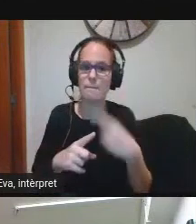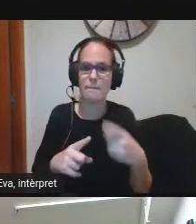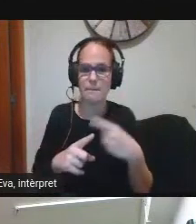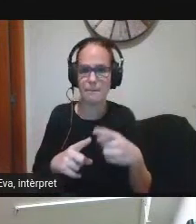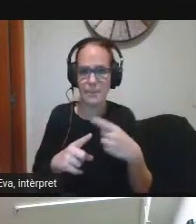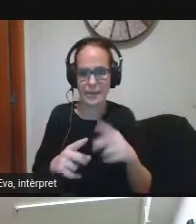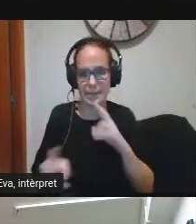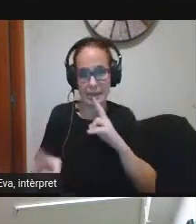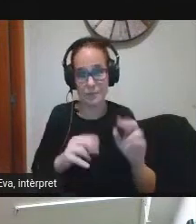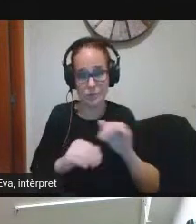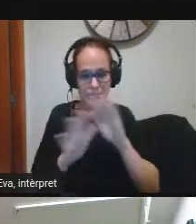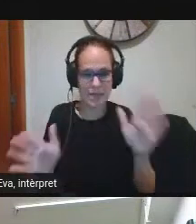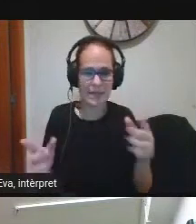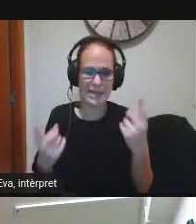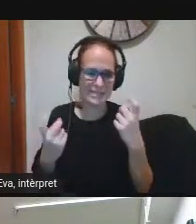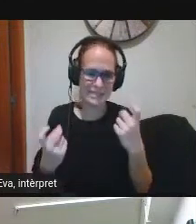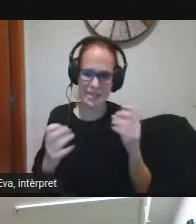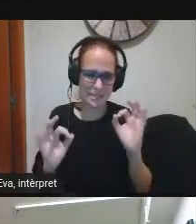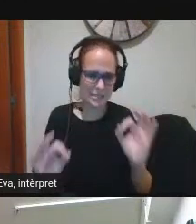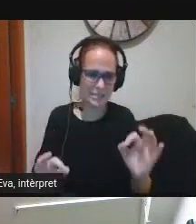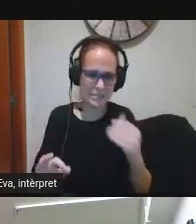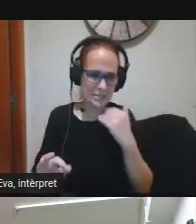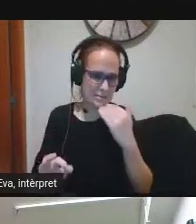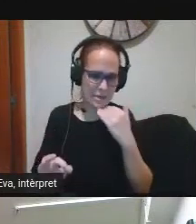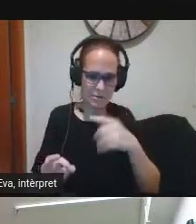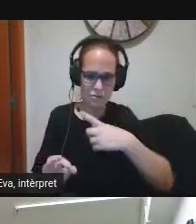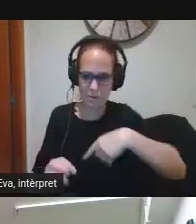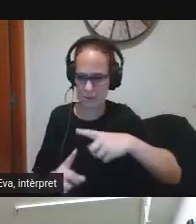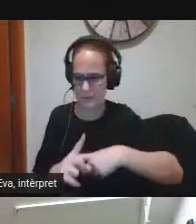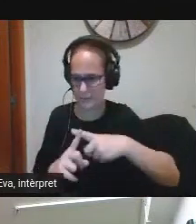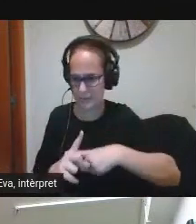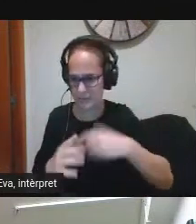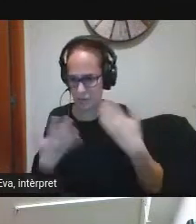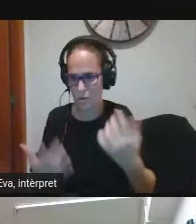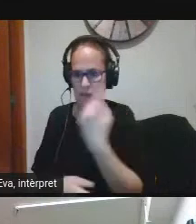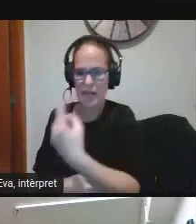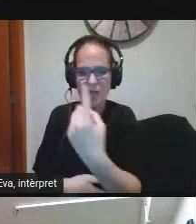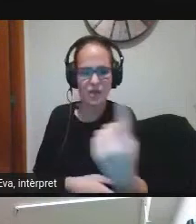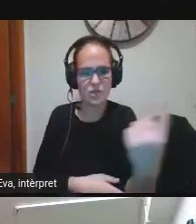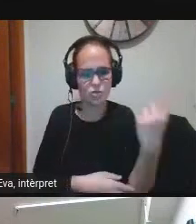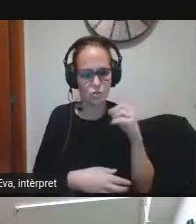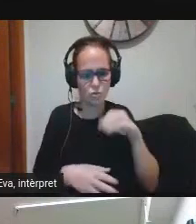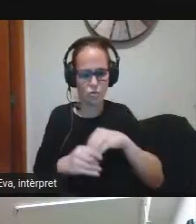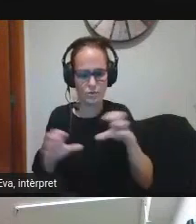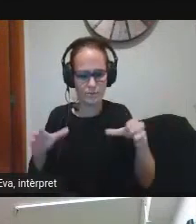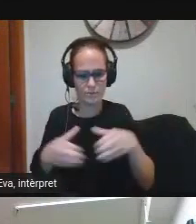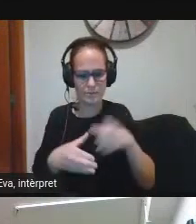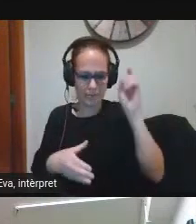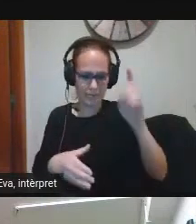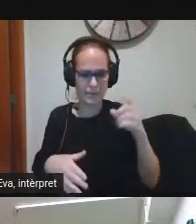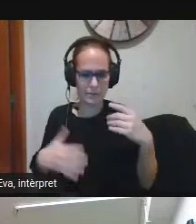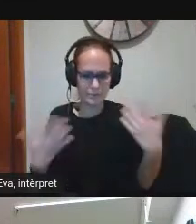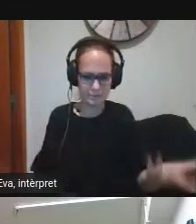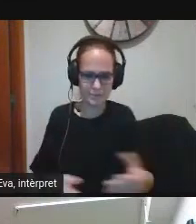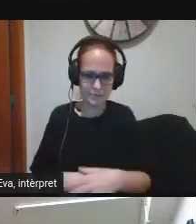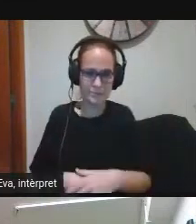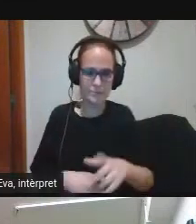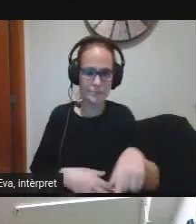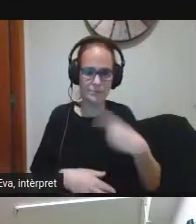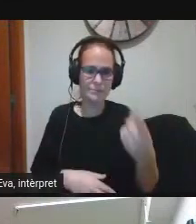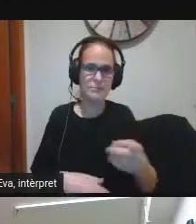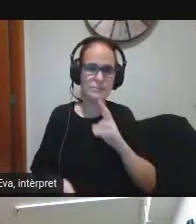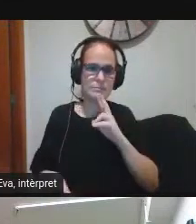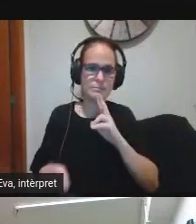dins de la resposta era necessari saber en quin punt ens trobàvem cadascú de nosaltres d'altra banda també responem el per què